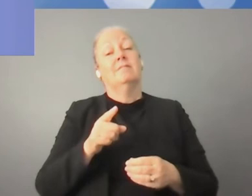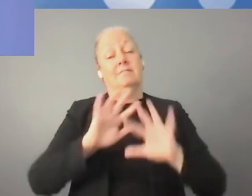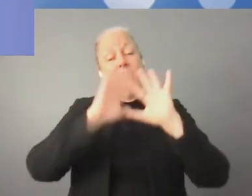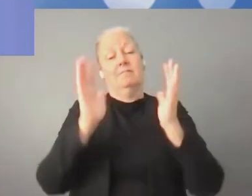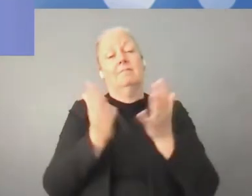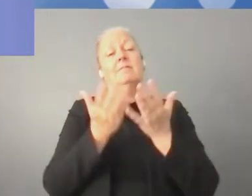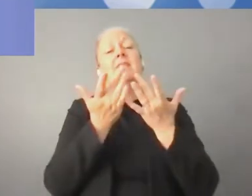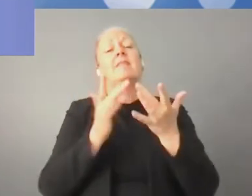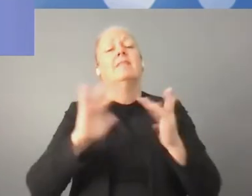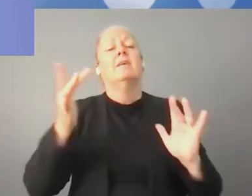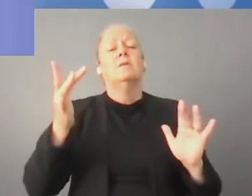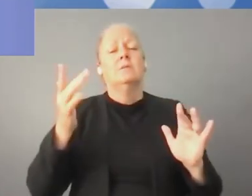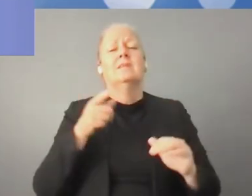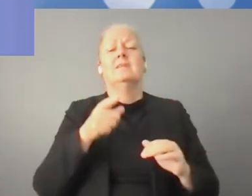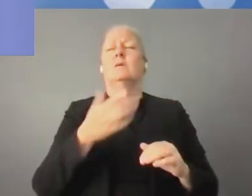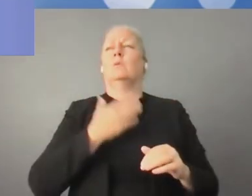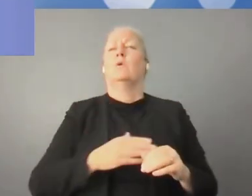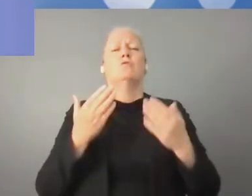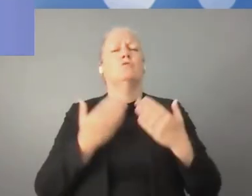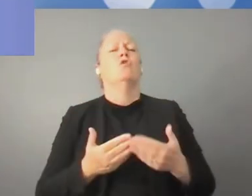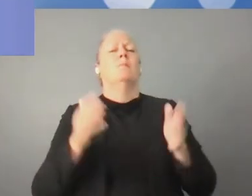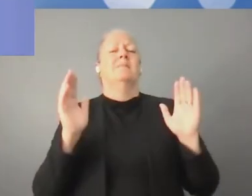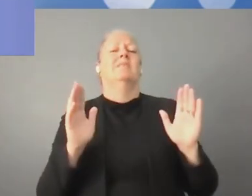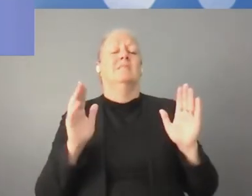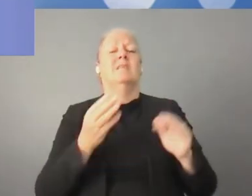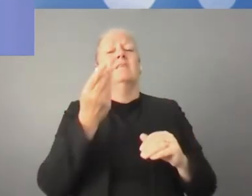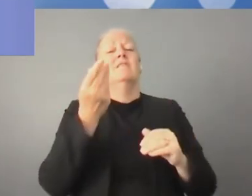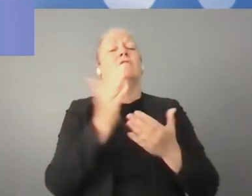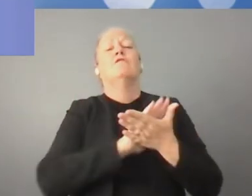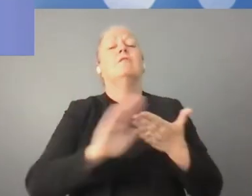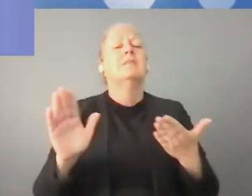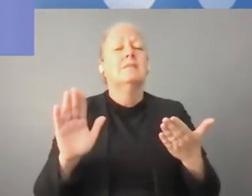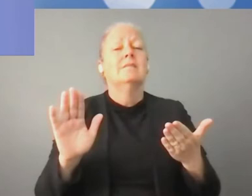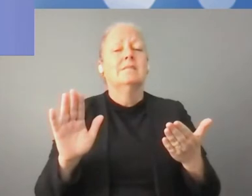dominacją operatora. To jest pierwsza rzecz. W tych infrastrukturach można sobie jeszcze wymyślić inne.